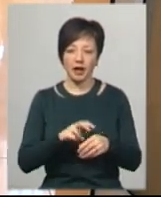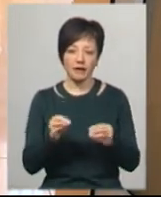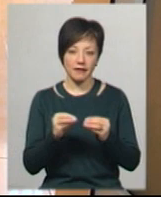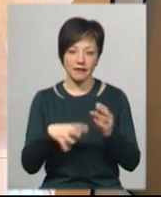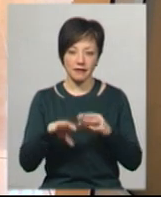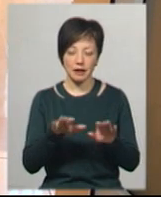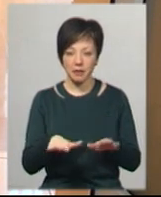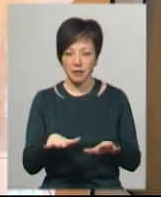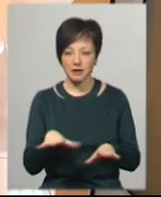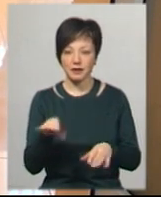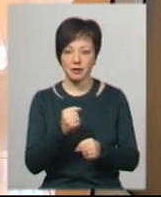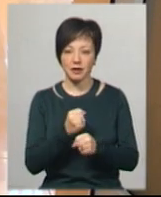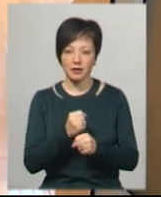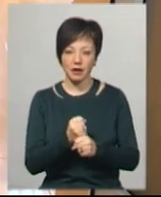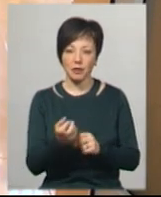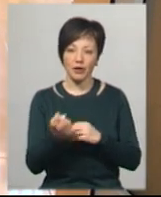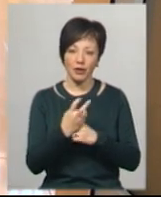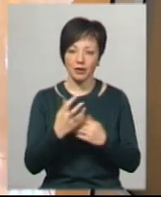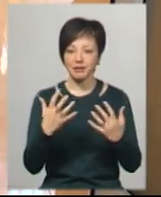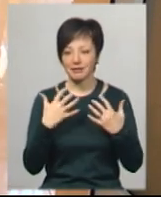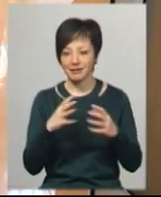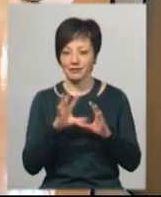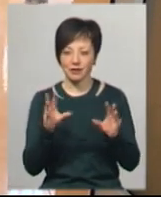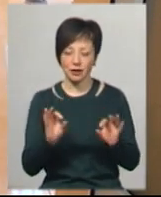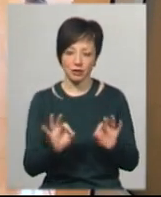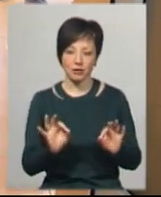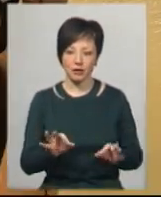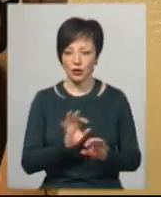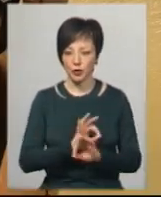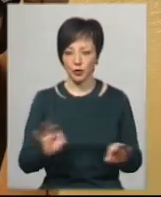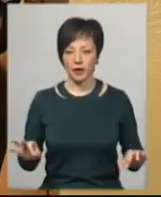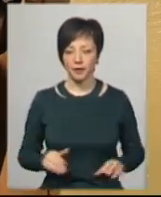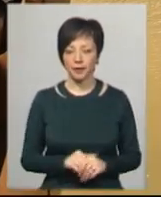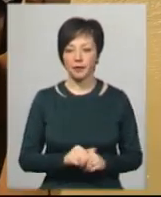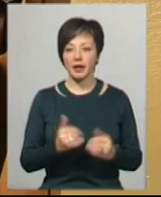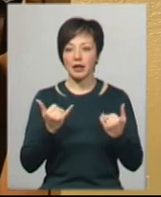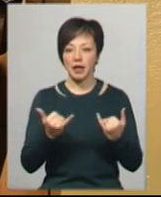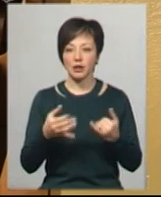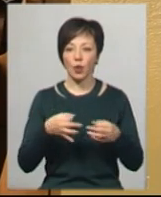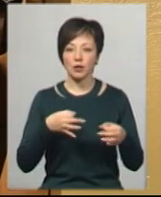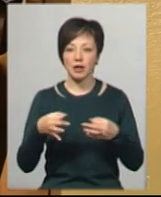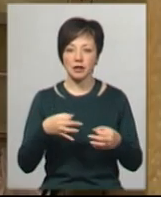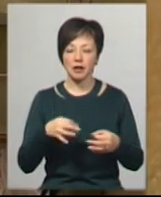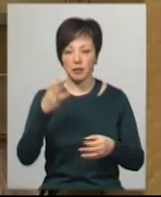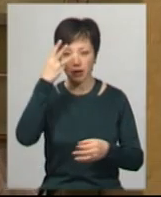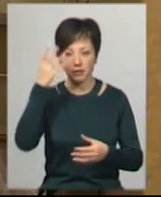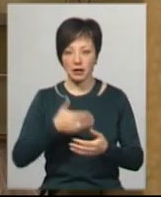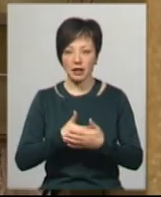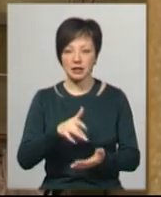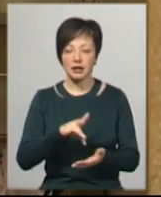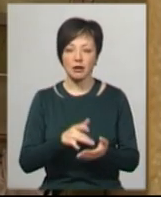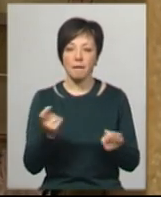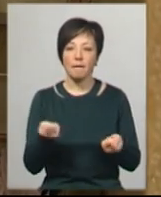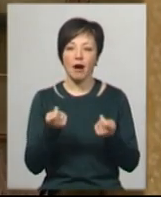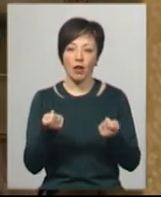місці, всі працюють, всі підходять, всі піклуються. Все добре, все супер. Наразі в консультації Хмельницького перинатального центру мало людей.